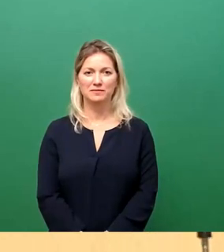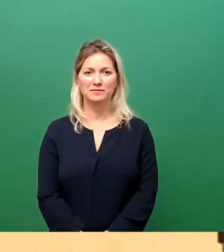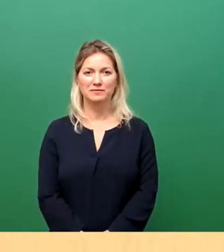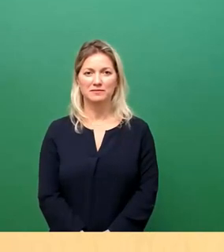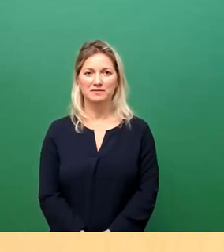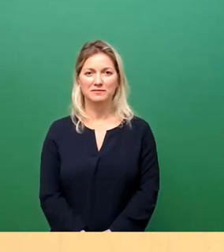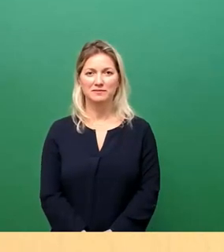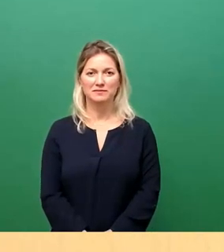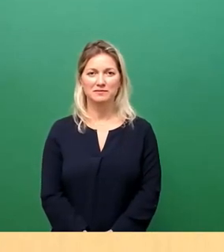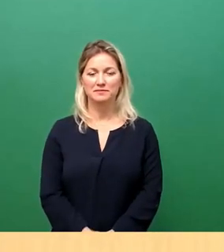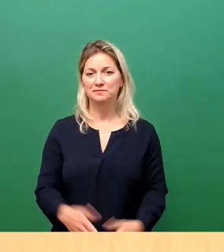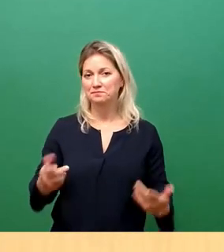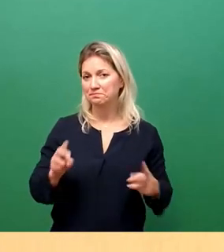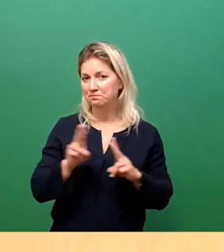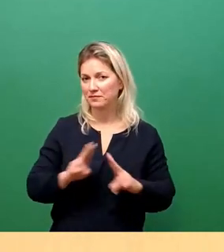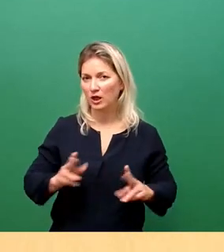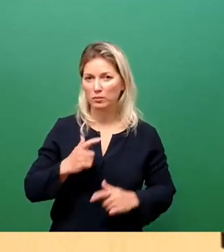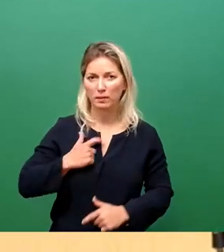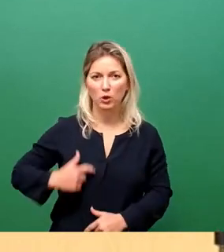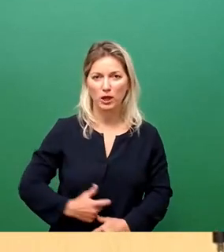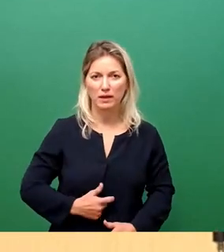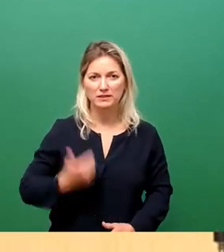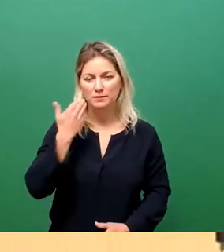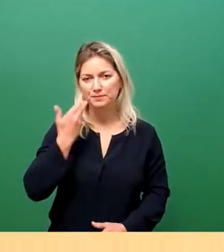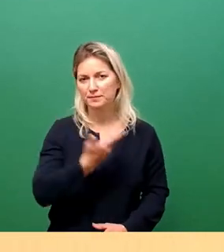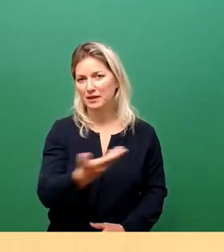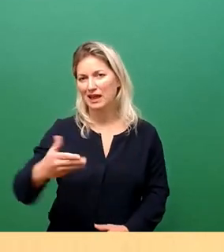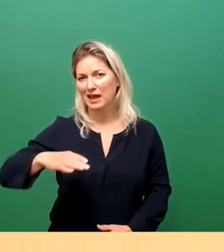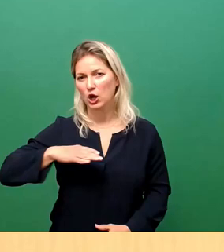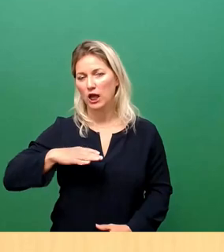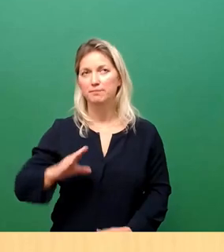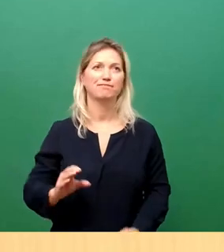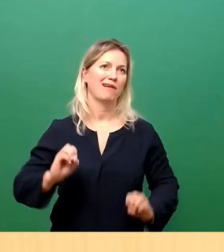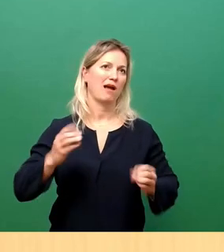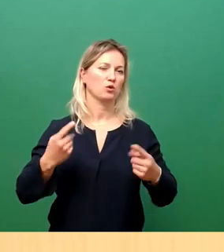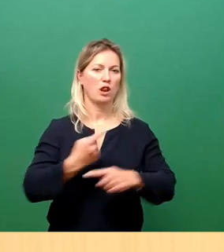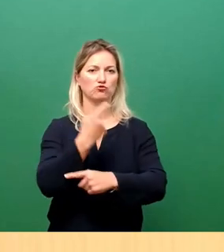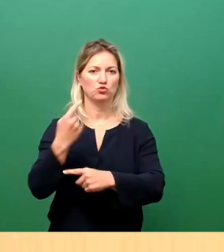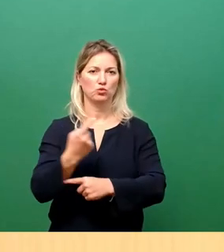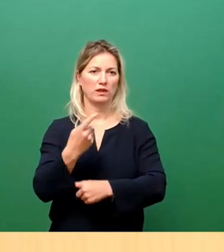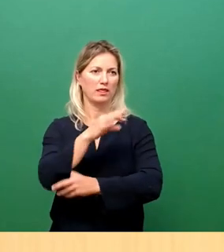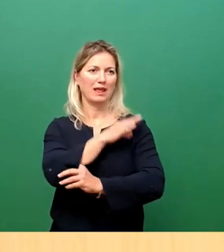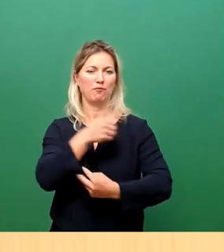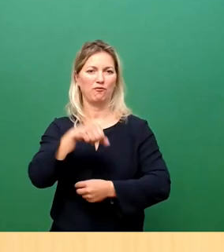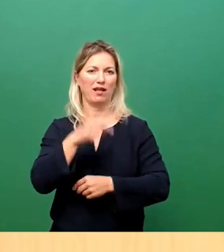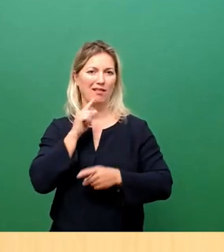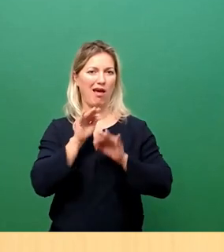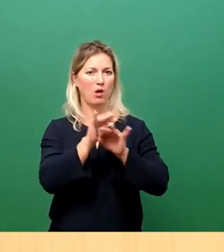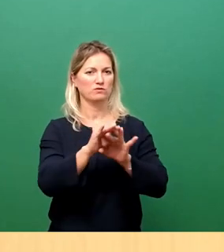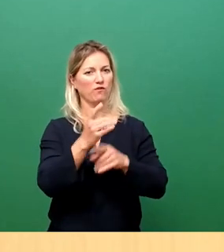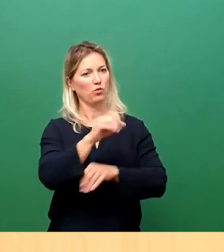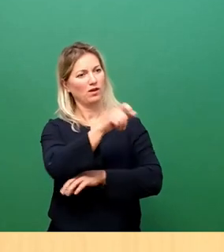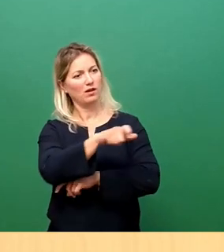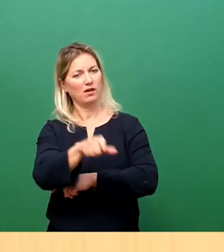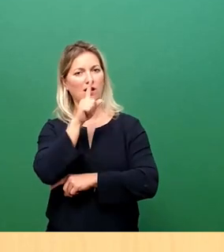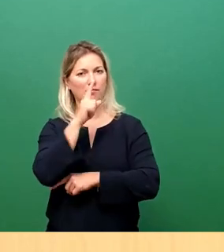Sehr geehrter Herr Oberbürgermeister, liebe Kolleginnen und Kollegen. Aktuelle Stunde Auswirkungen der Impfpflicht für Mitarbeiter in Gesundheits- und Pflegeeinrichtungen der